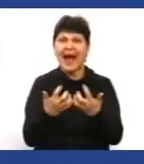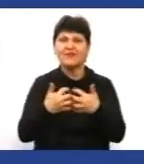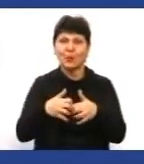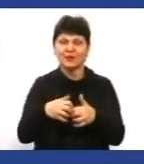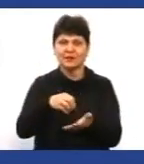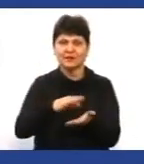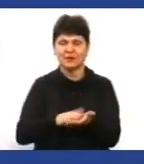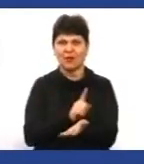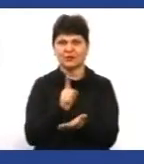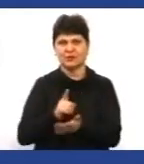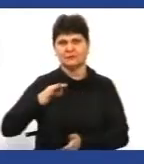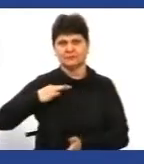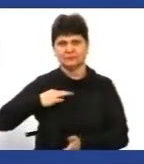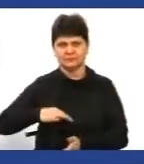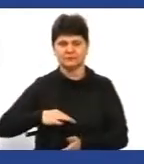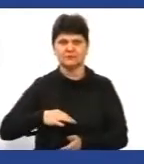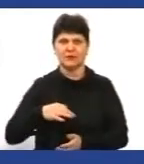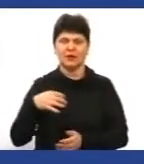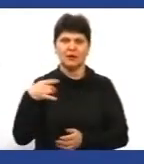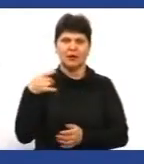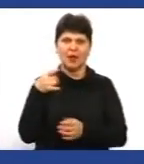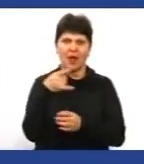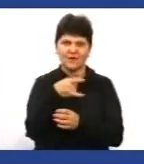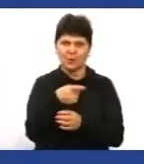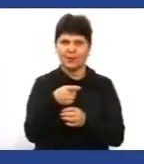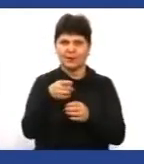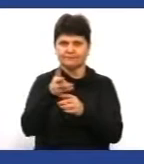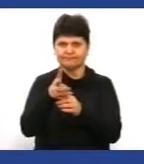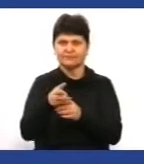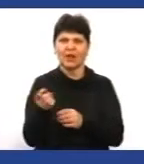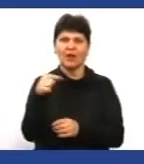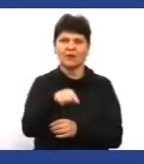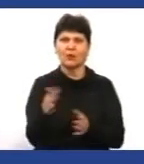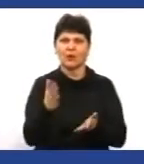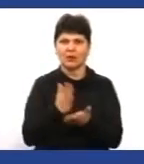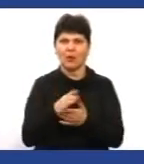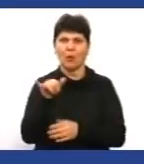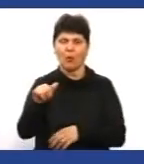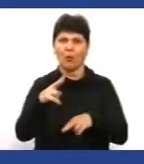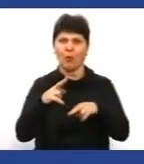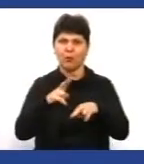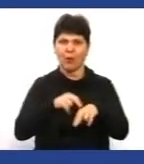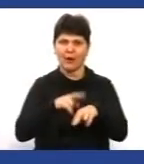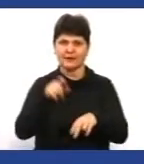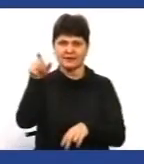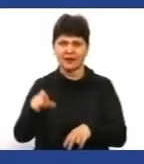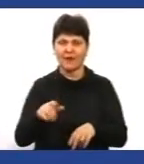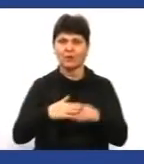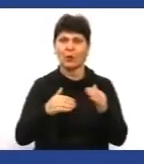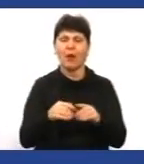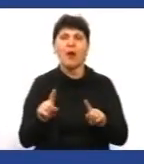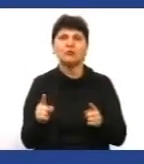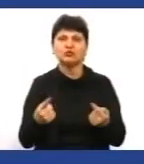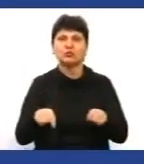використовуються і любі там мобільні устройства, в тому числі і те, які знаходяться у поліції в рухах. Почему це відбувається?